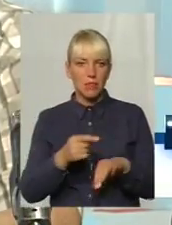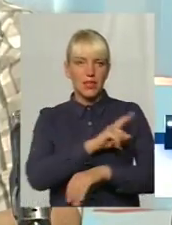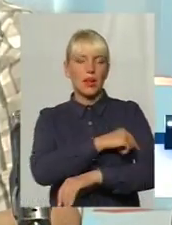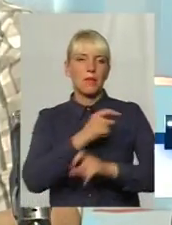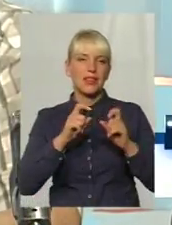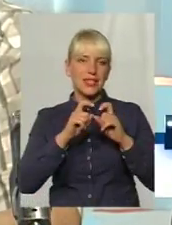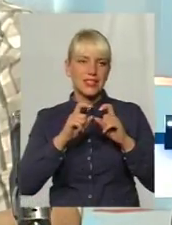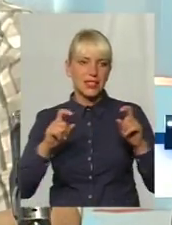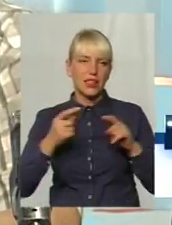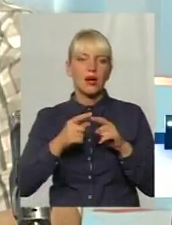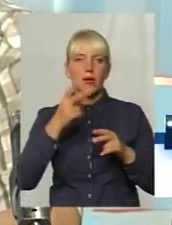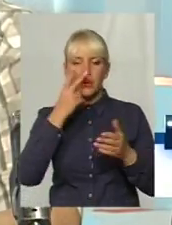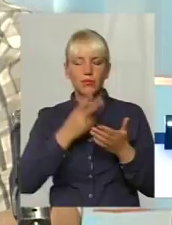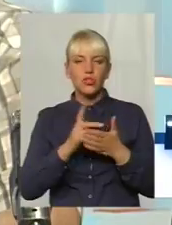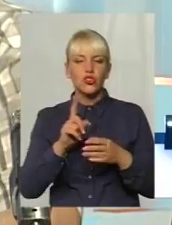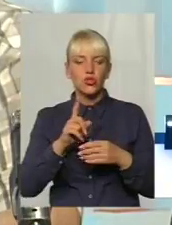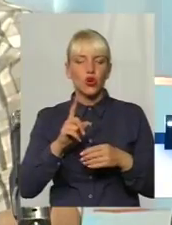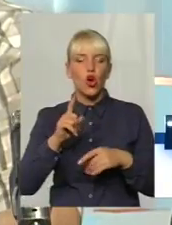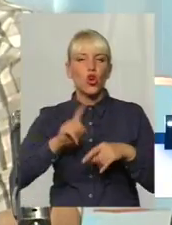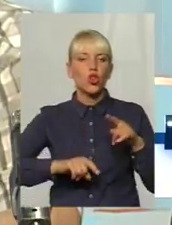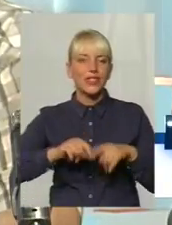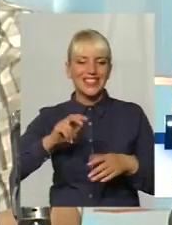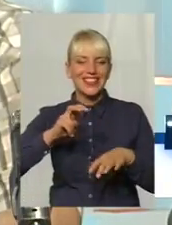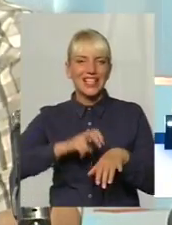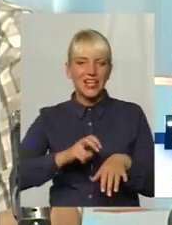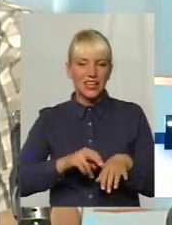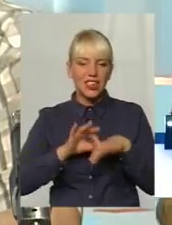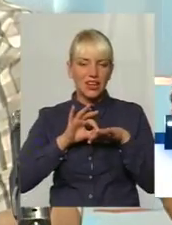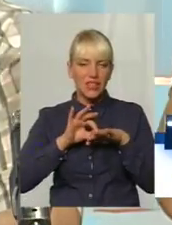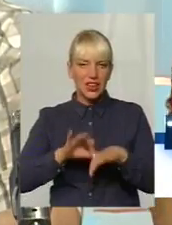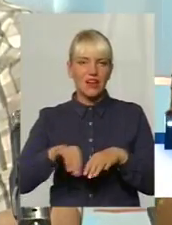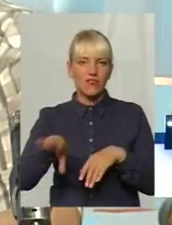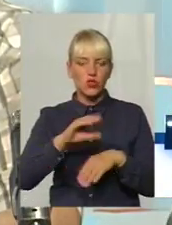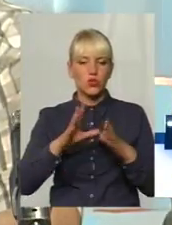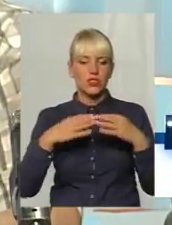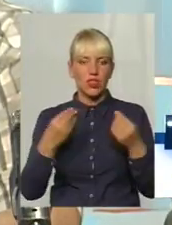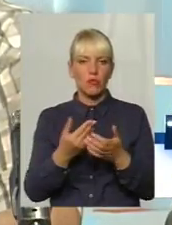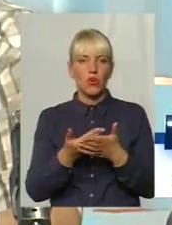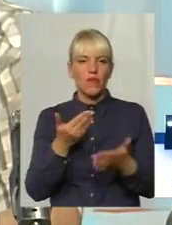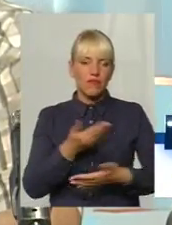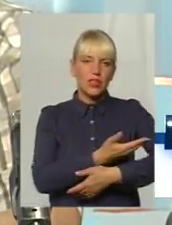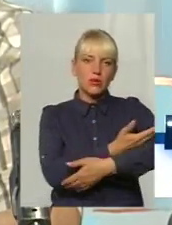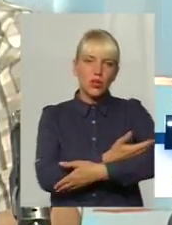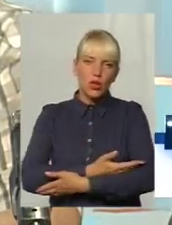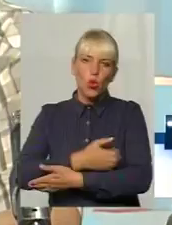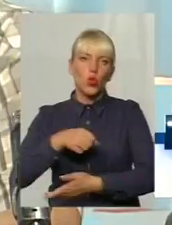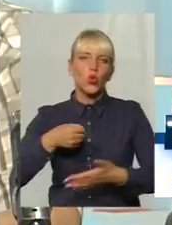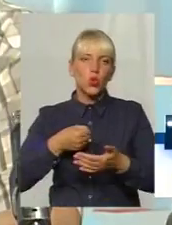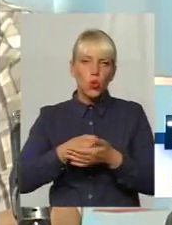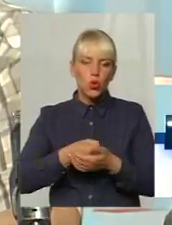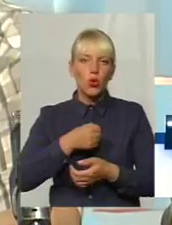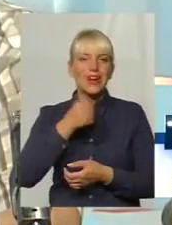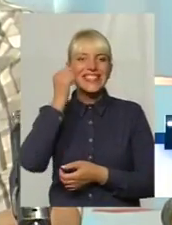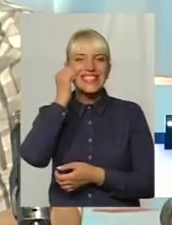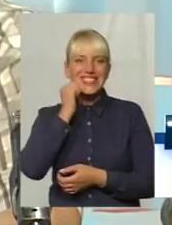передбачає, що родинний лікар веде всю сім'ю, від пелюшок до старості, і, в принципі, це в нас поки ще